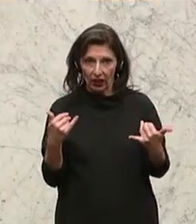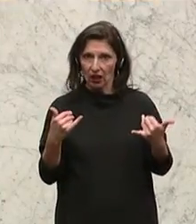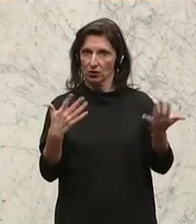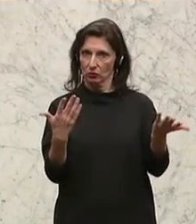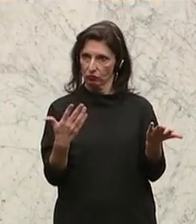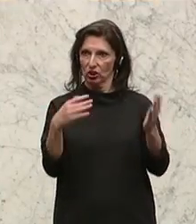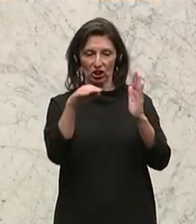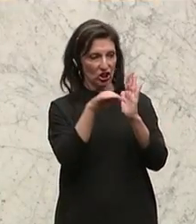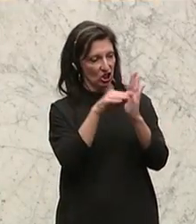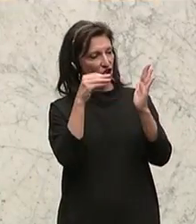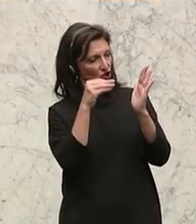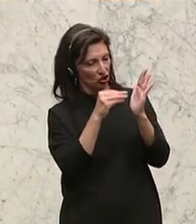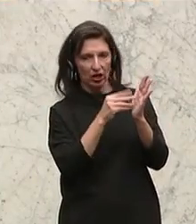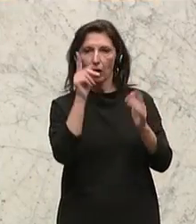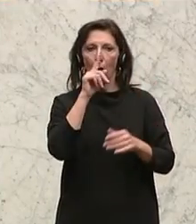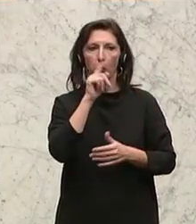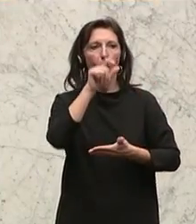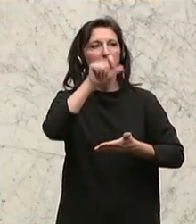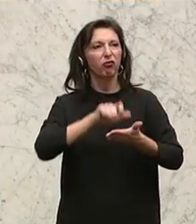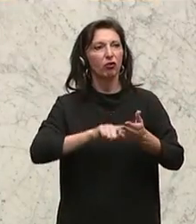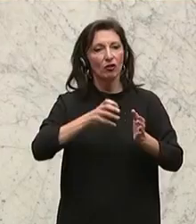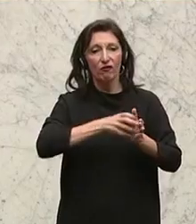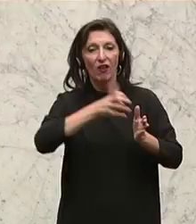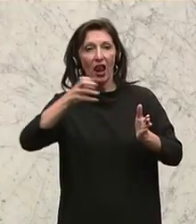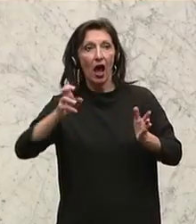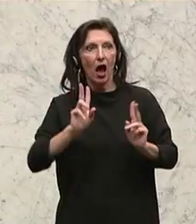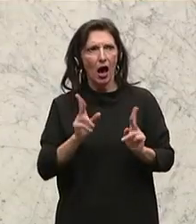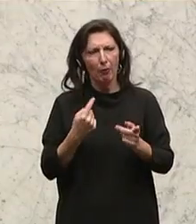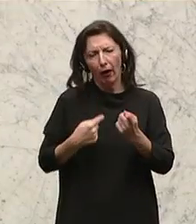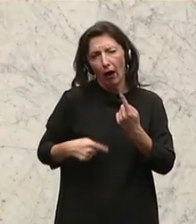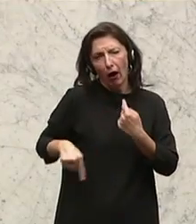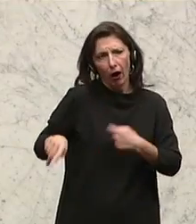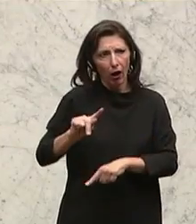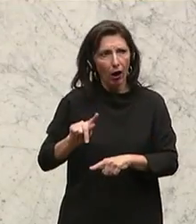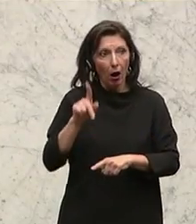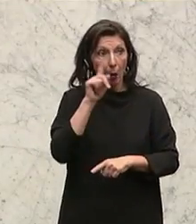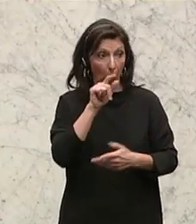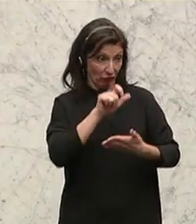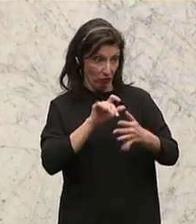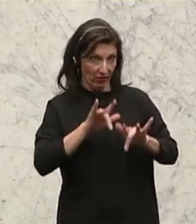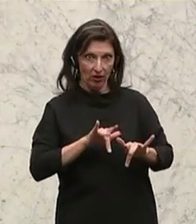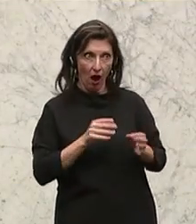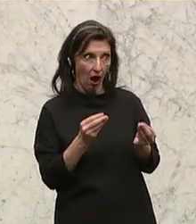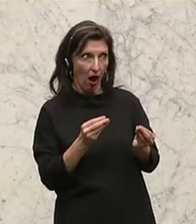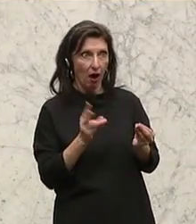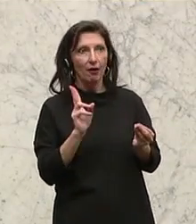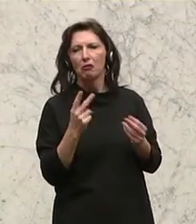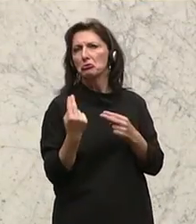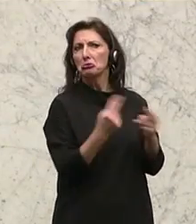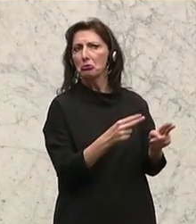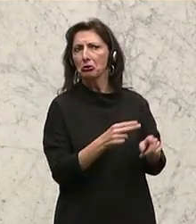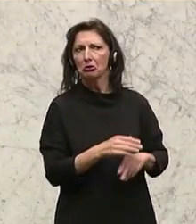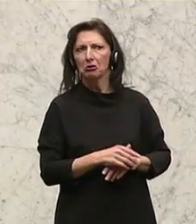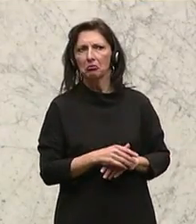verlängerten Probesführerschein mittels eines Tricks zu umgehen, nämlich, dass man den Probesführerschein, sobald man ihn hat, wieder zurückgibt